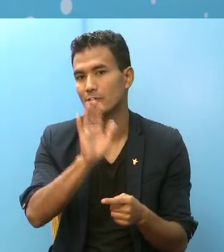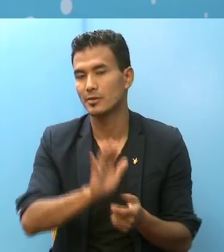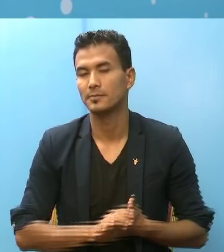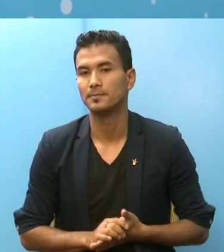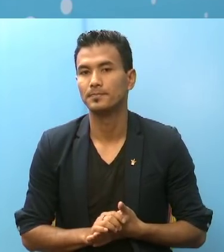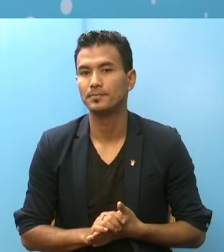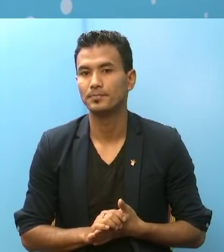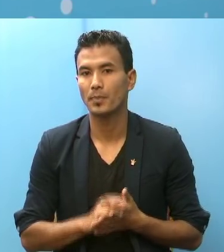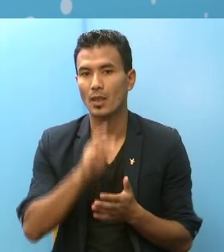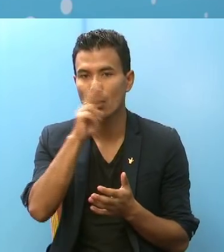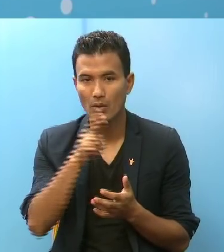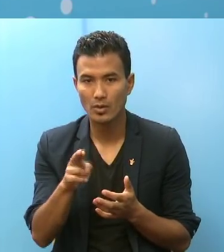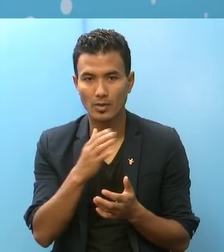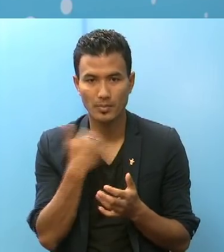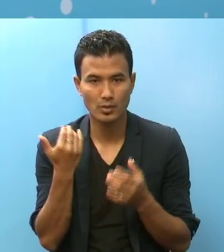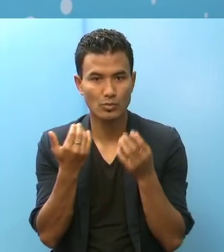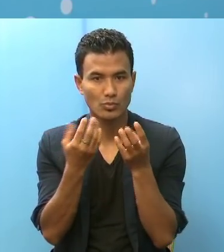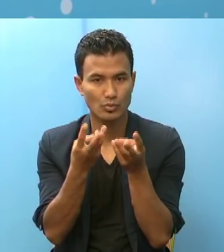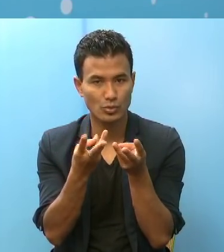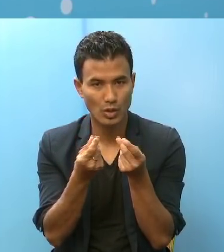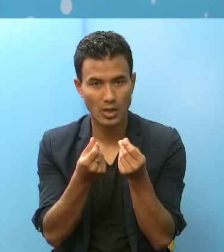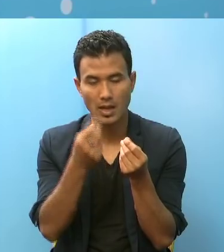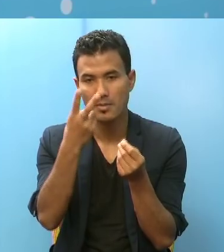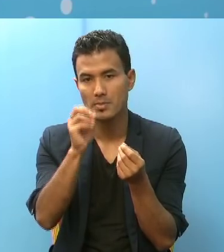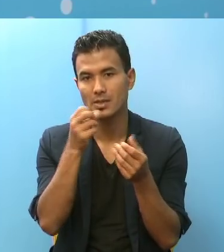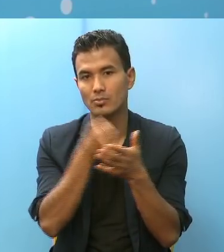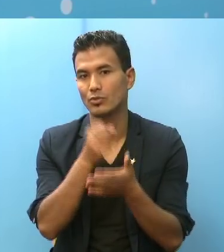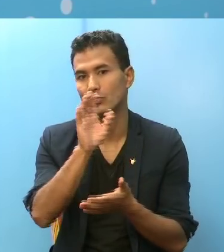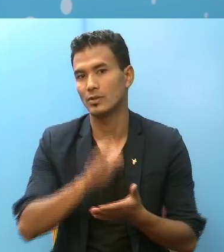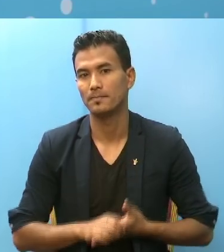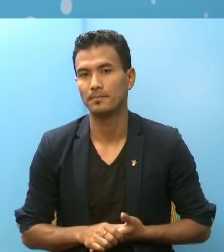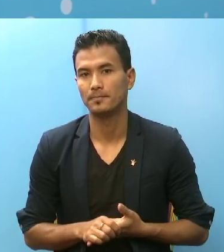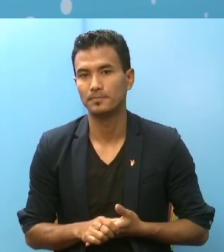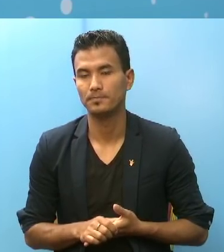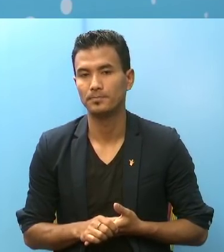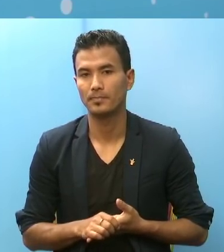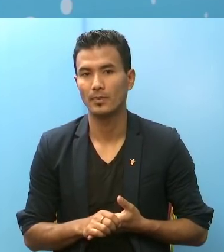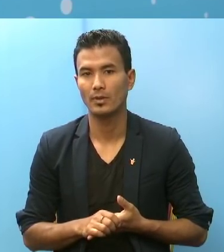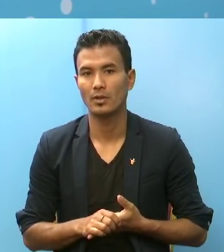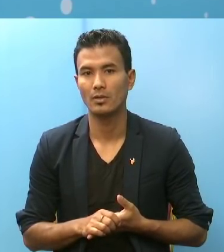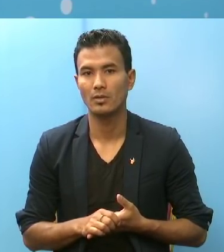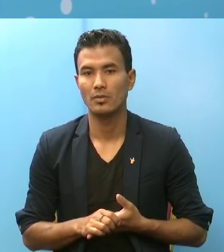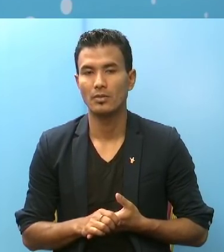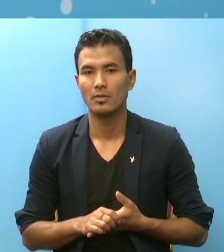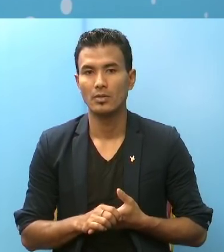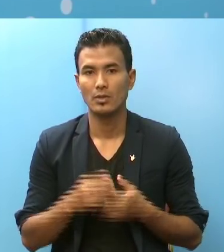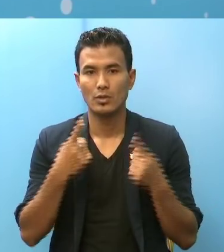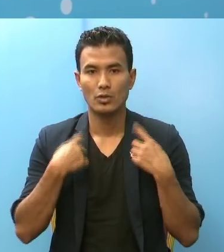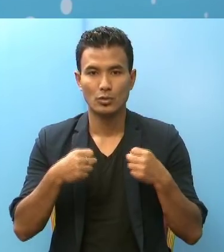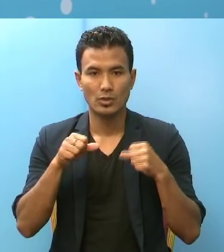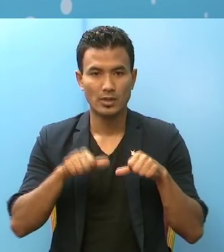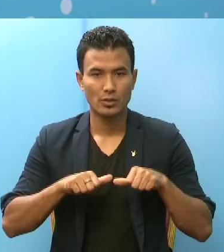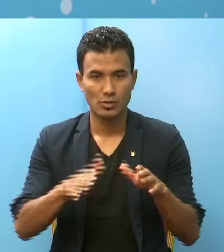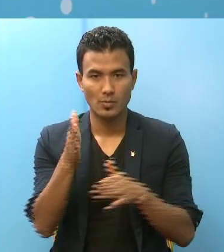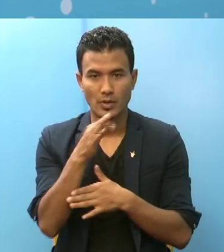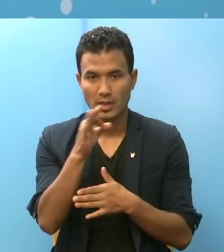छा रा मिर्टु नेको संख्या भीश्पूगे को छा रा स्वास्त्य तथा